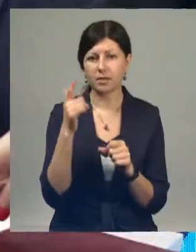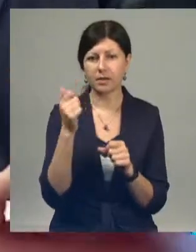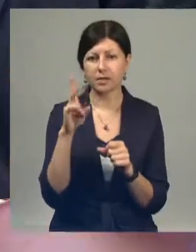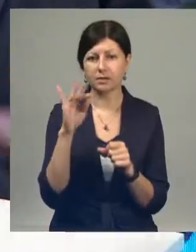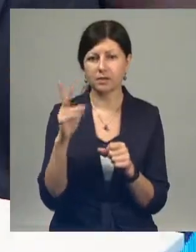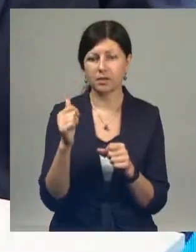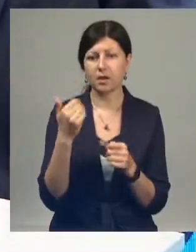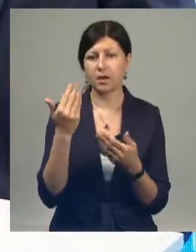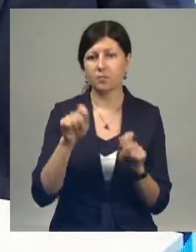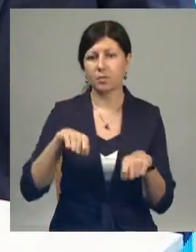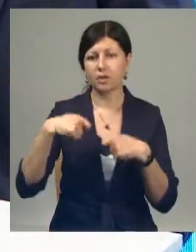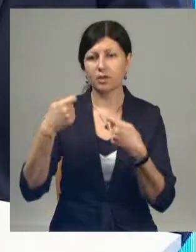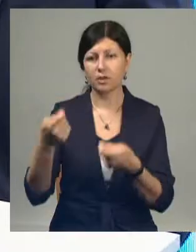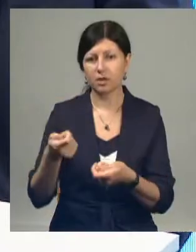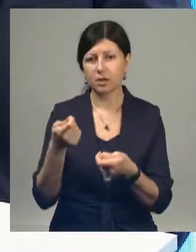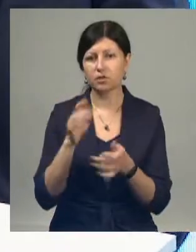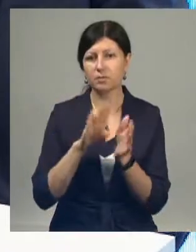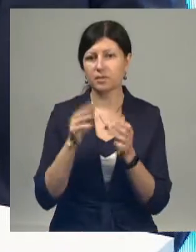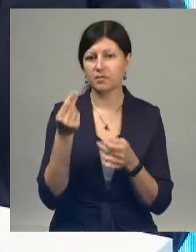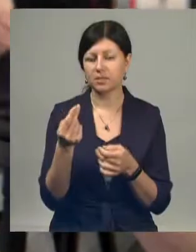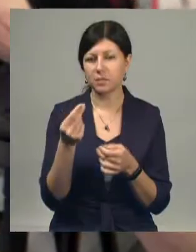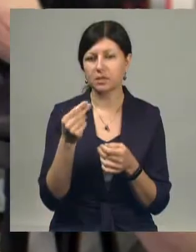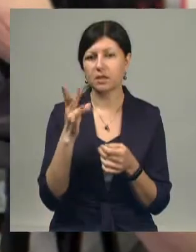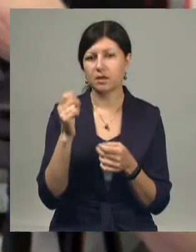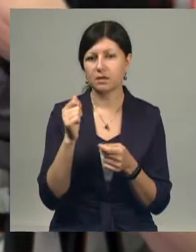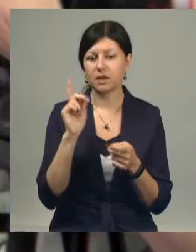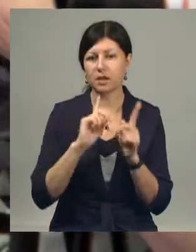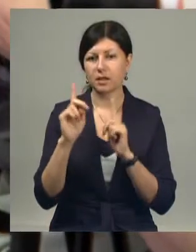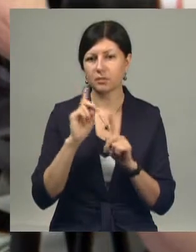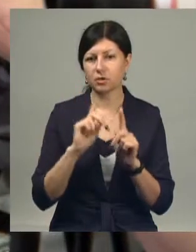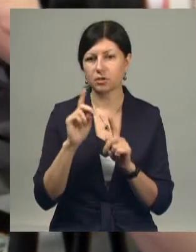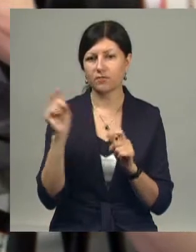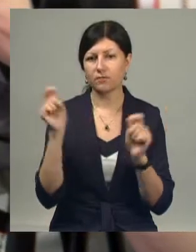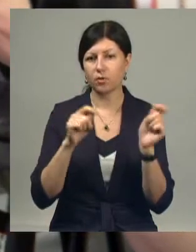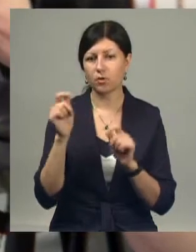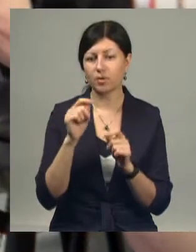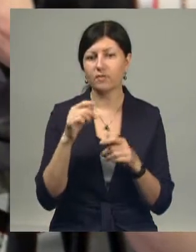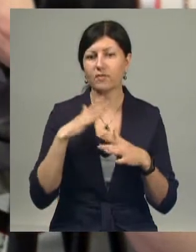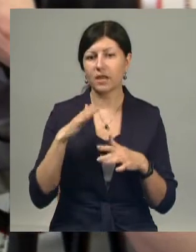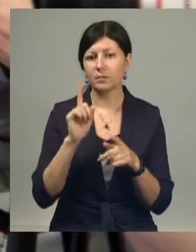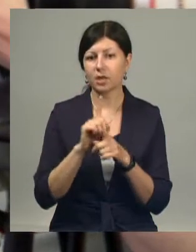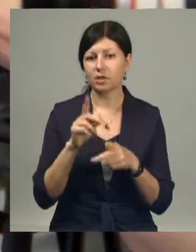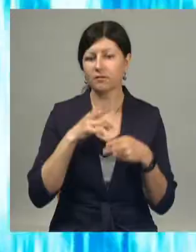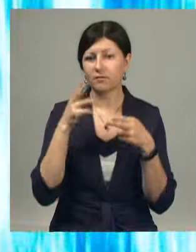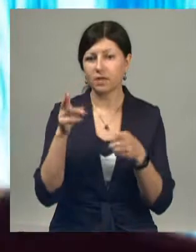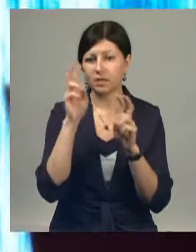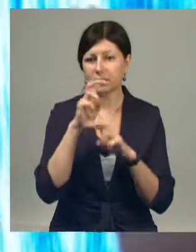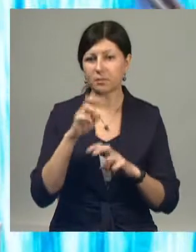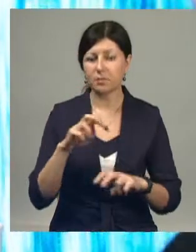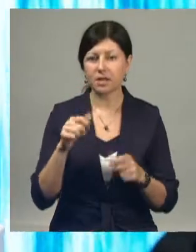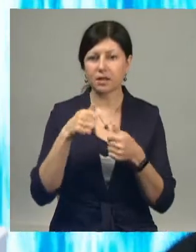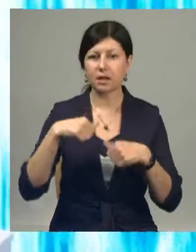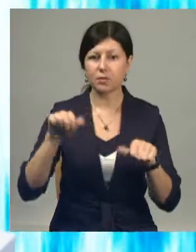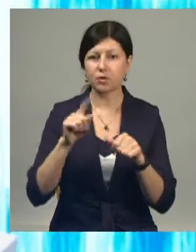его безвозмездной передаче состоялось на Петербургском международном экономическом форуме. В Крым должна выехать экспертная комиссия, чтобы принять